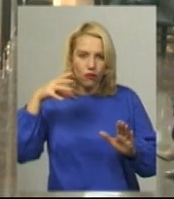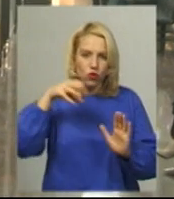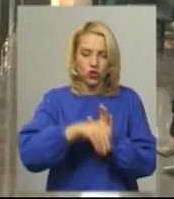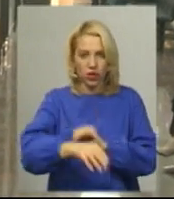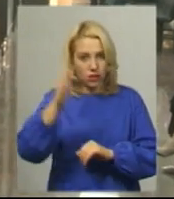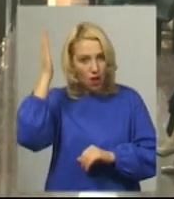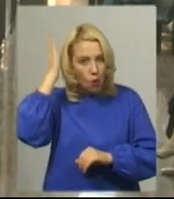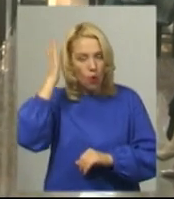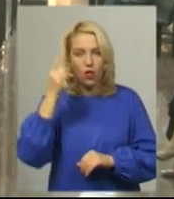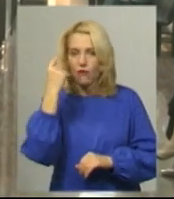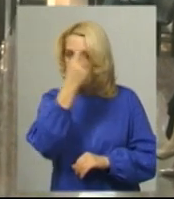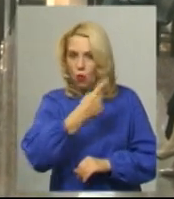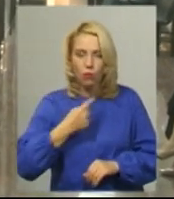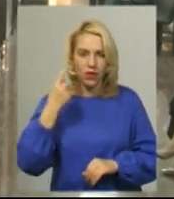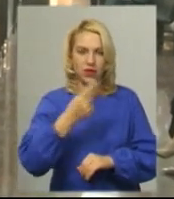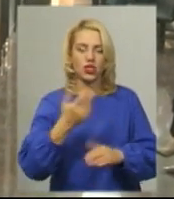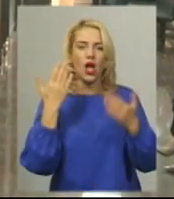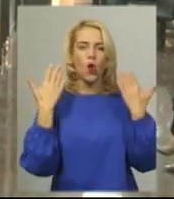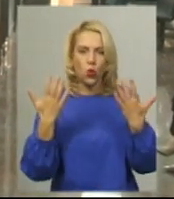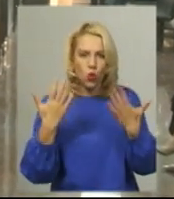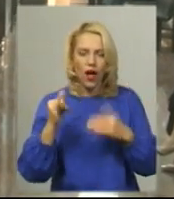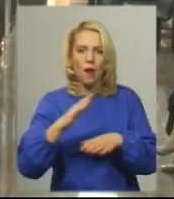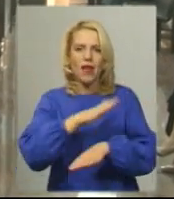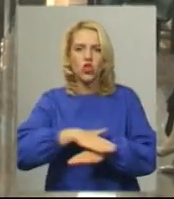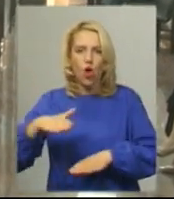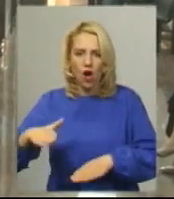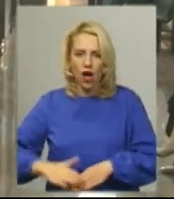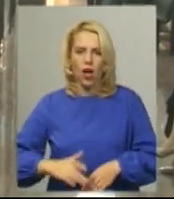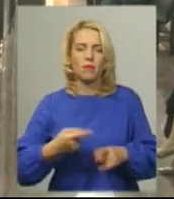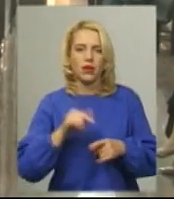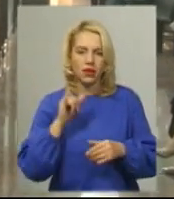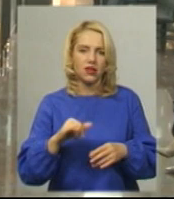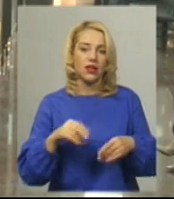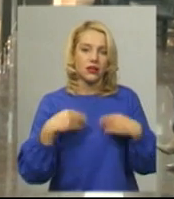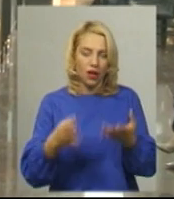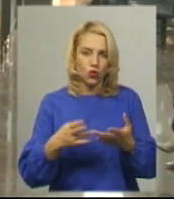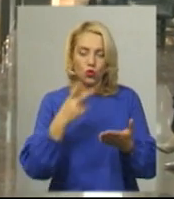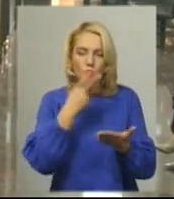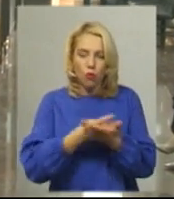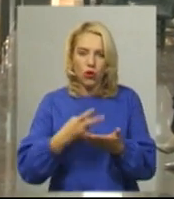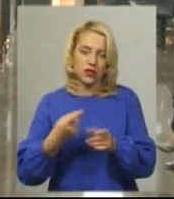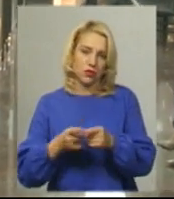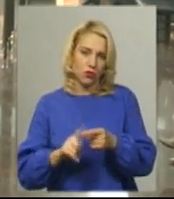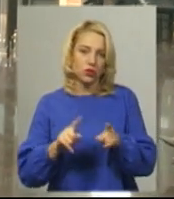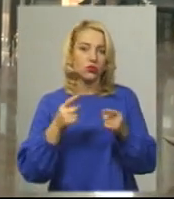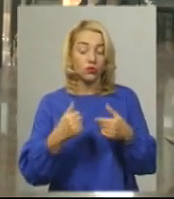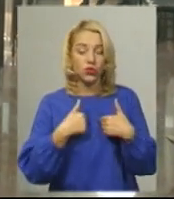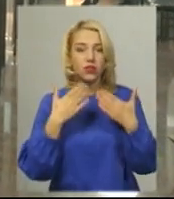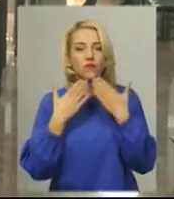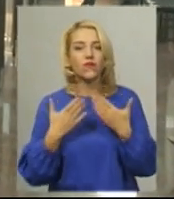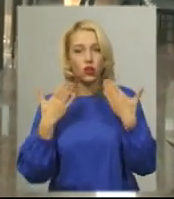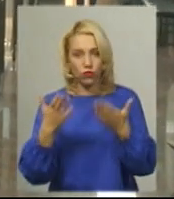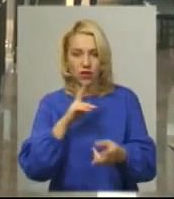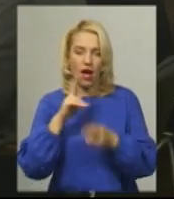голову, обличчя, руками і ногами. Одні на одних дають вони покази про це, тому я звернувся в